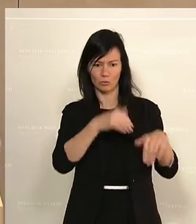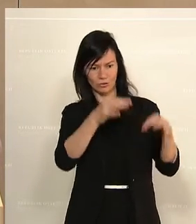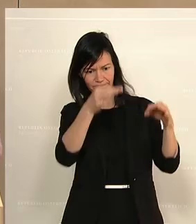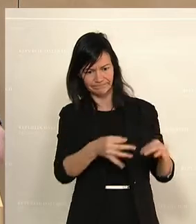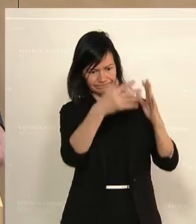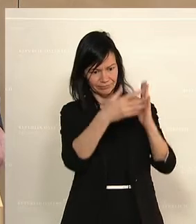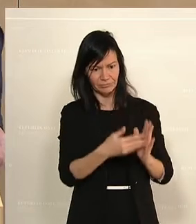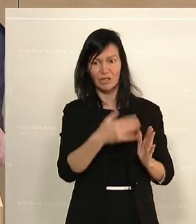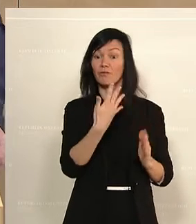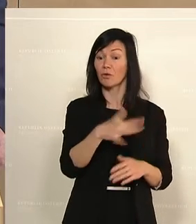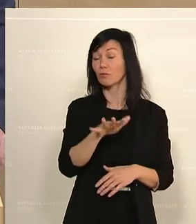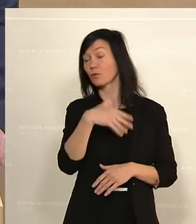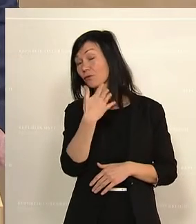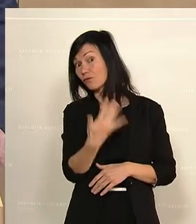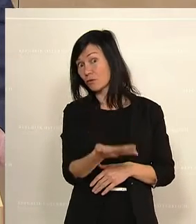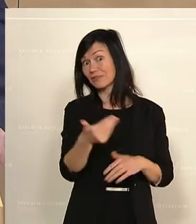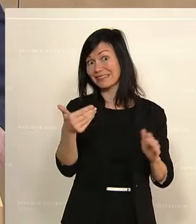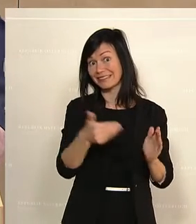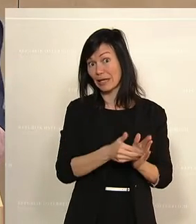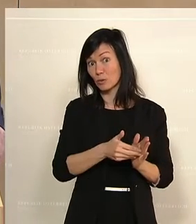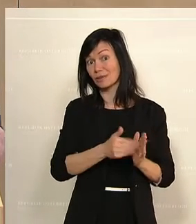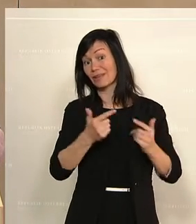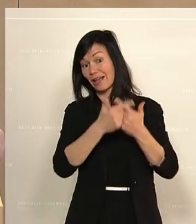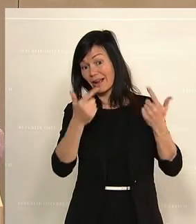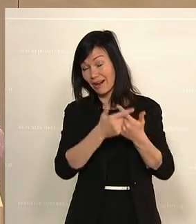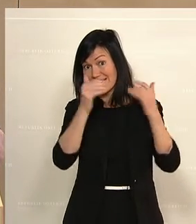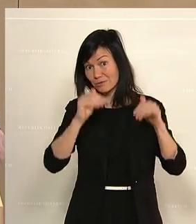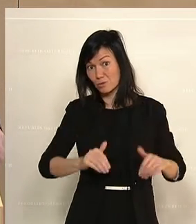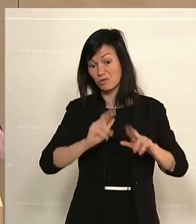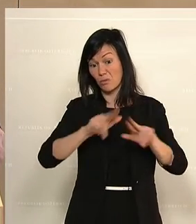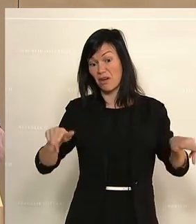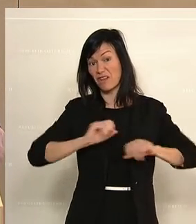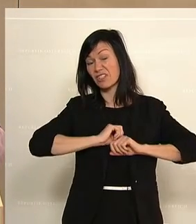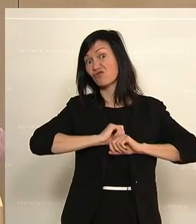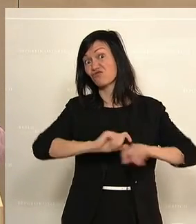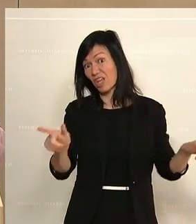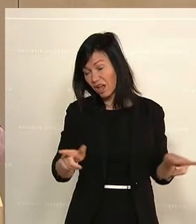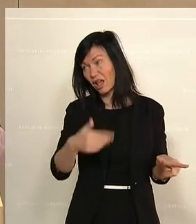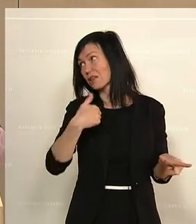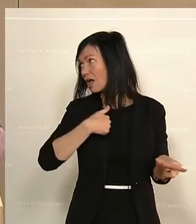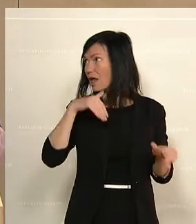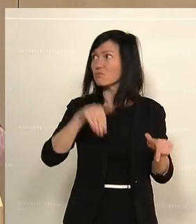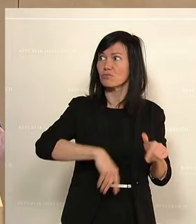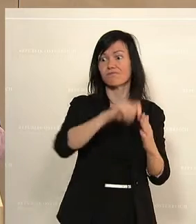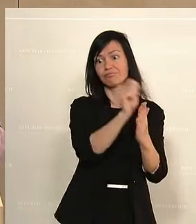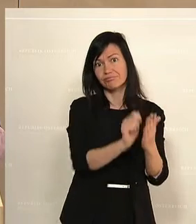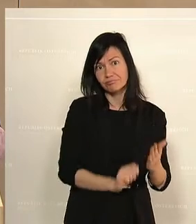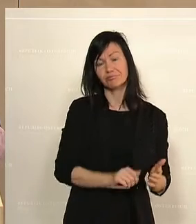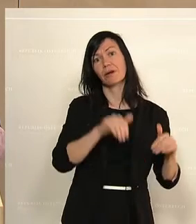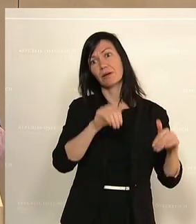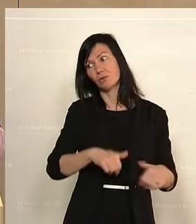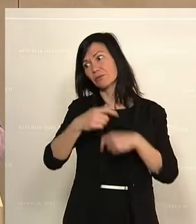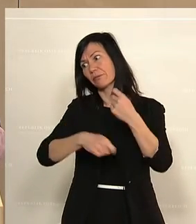.000 Erklärungen verschicken müssen, die hätten ausgefüllt werden müssen, verarbeitet,